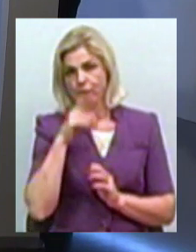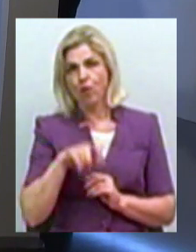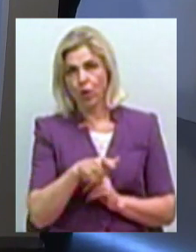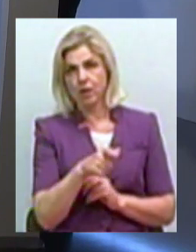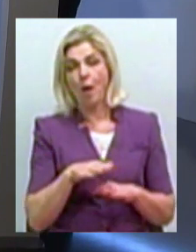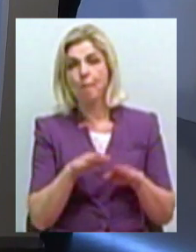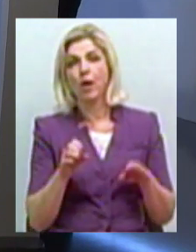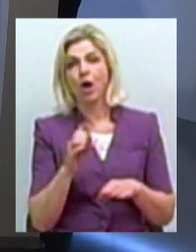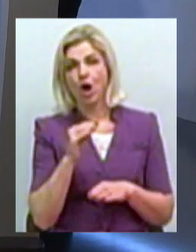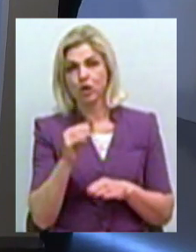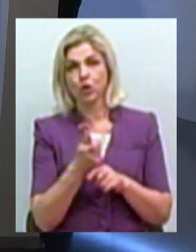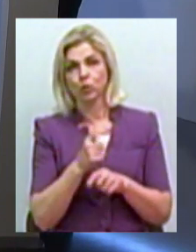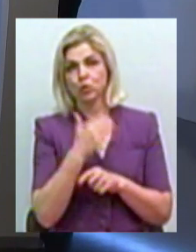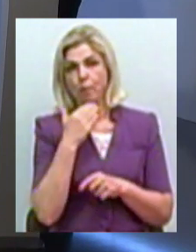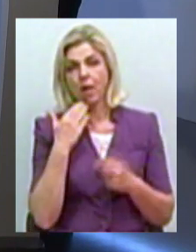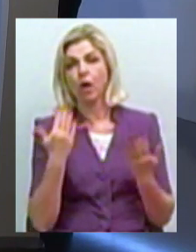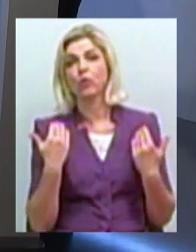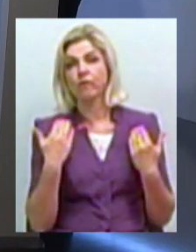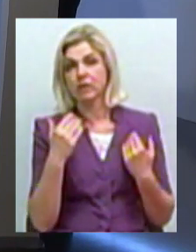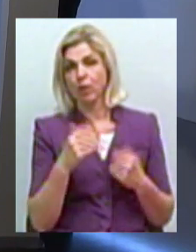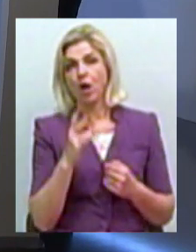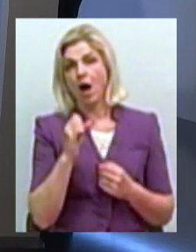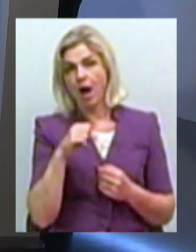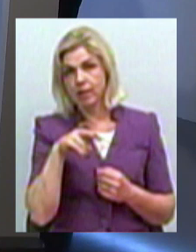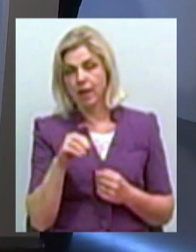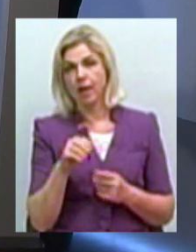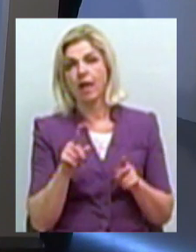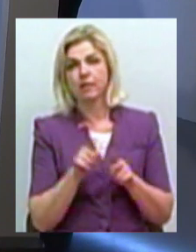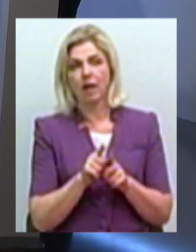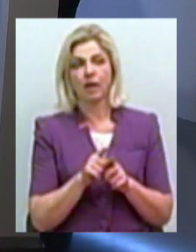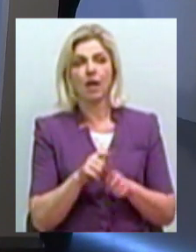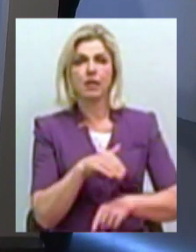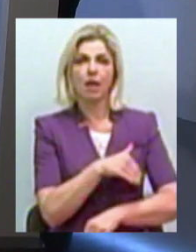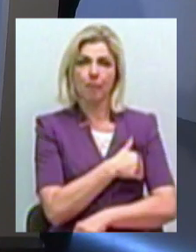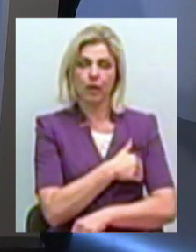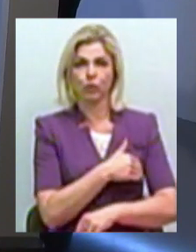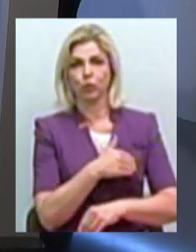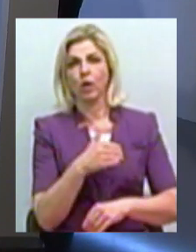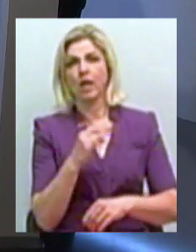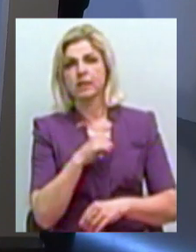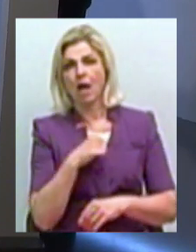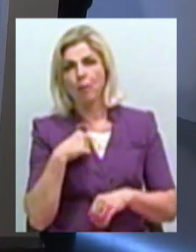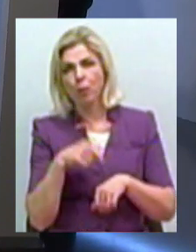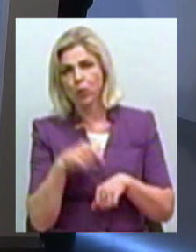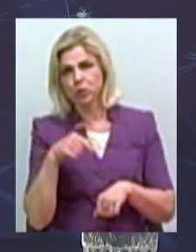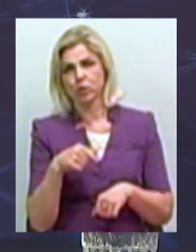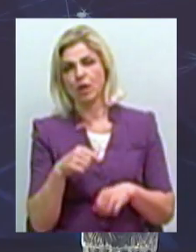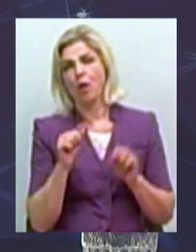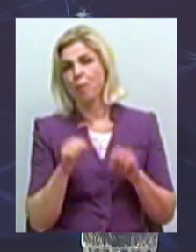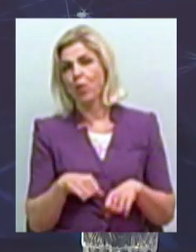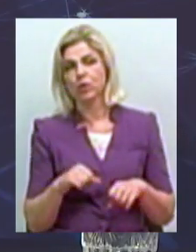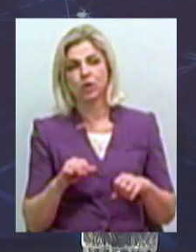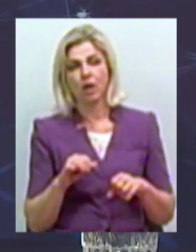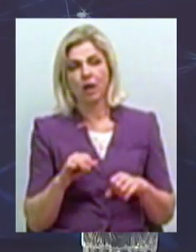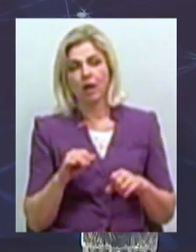дуже багато відпочиваючих, але такі перепади температури, самопочуття, ну, може стати